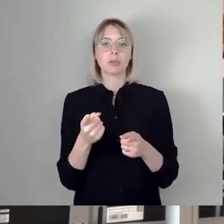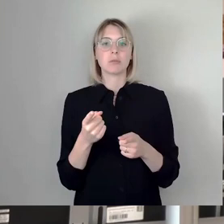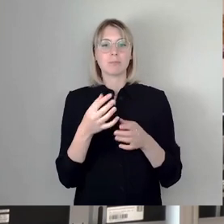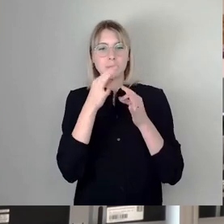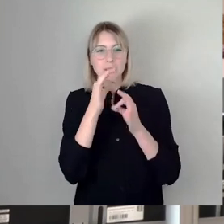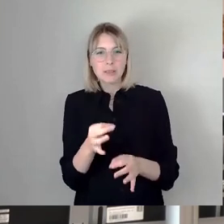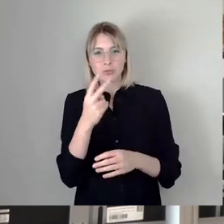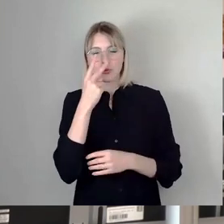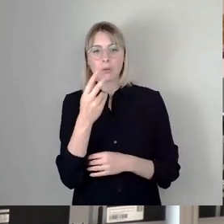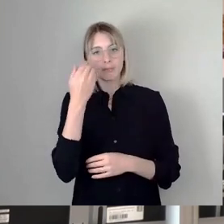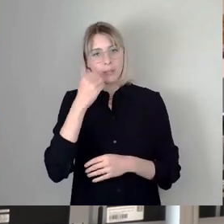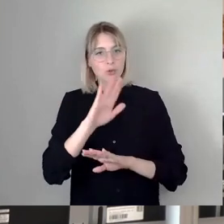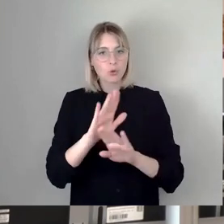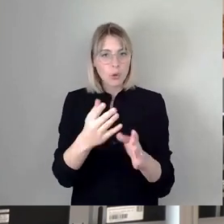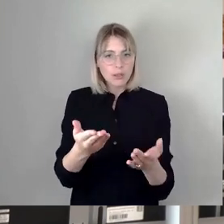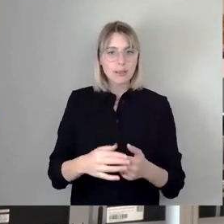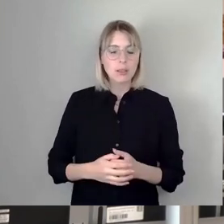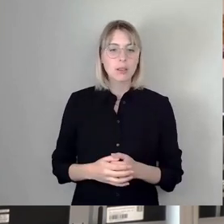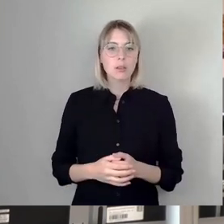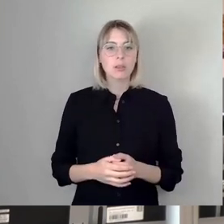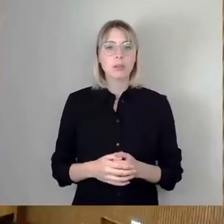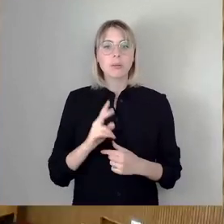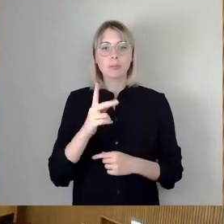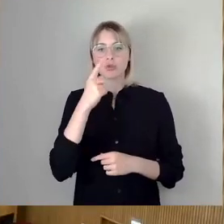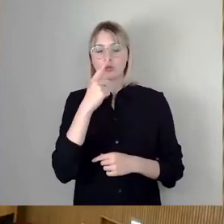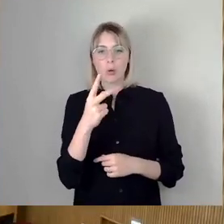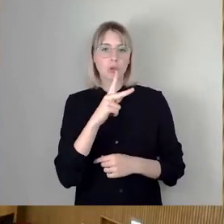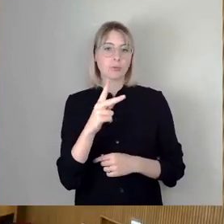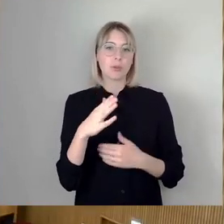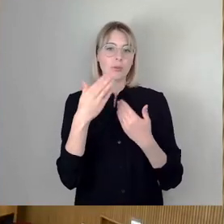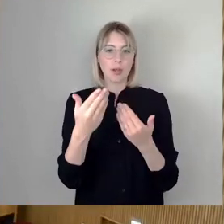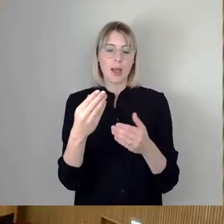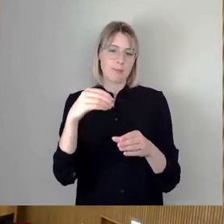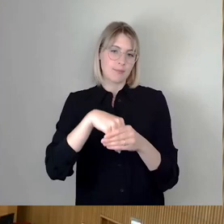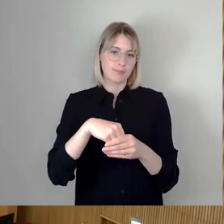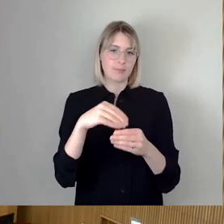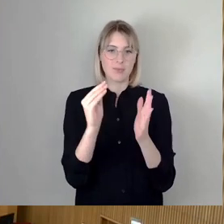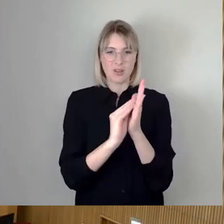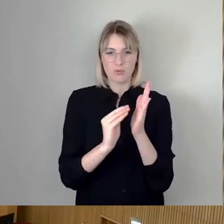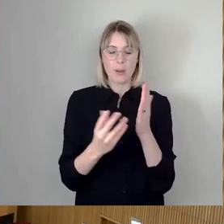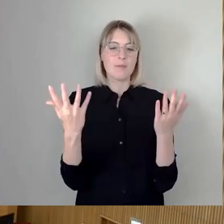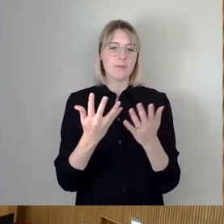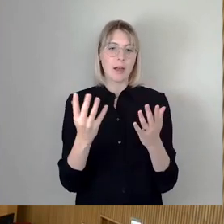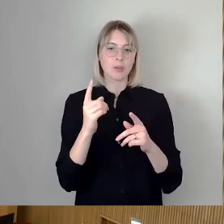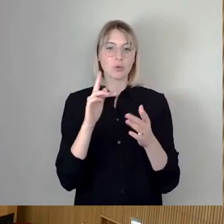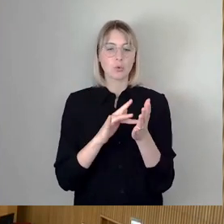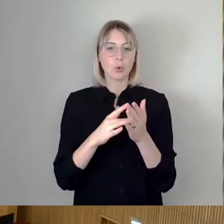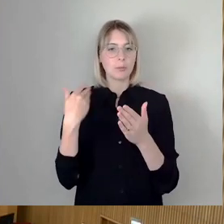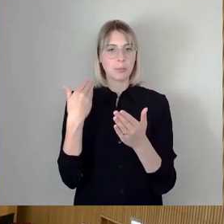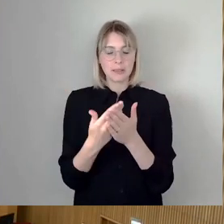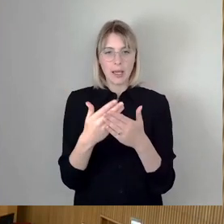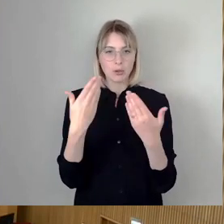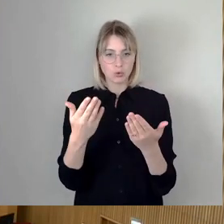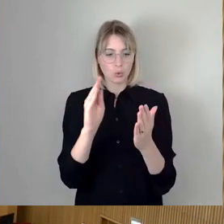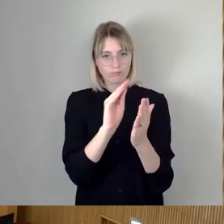austauschen, was wir entsprechend in die Konzessionsvergabe reinschreiben wollen. Das, was wir da bisher gesehen haben, reicht dafür nicht aus.